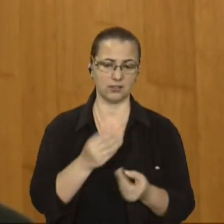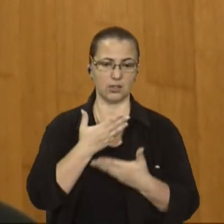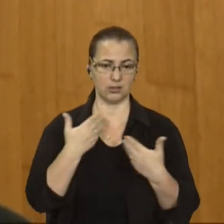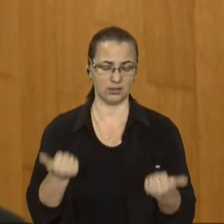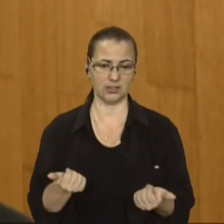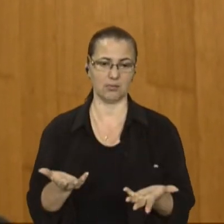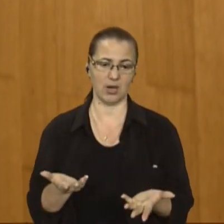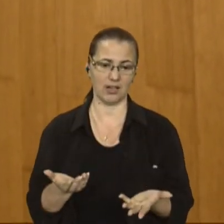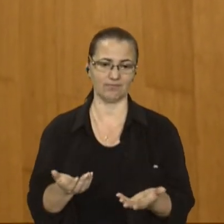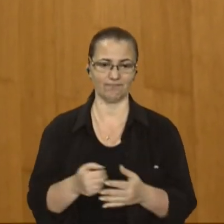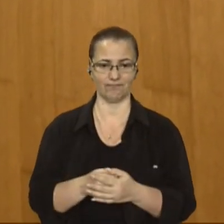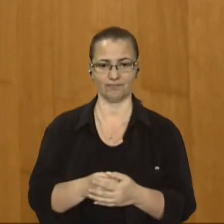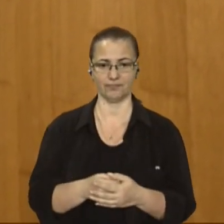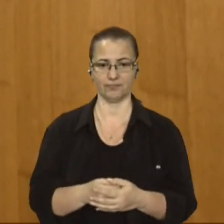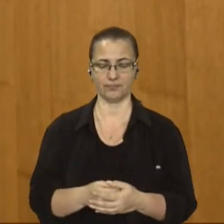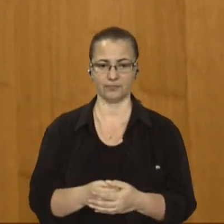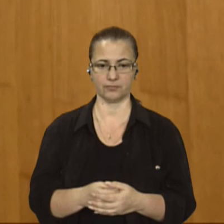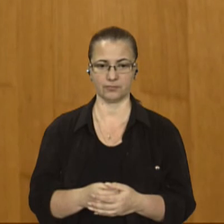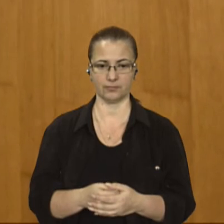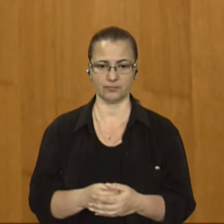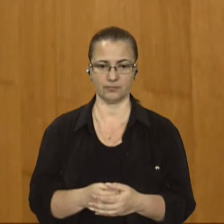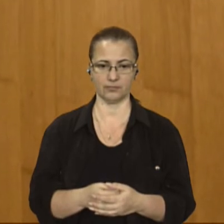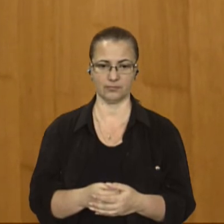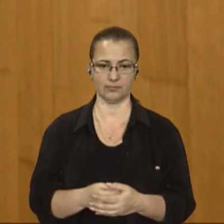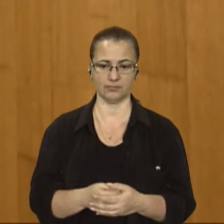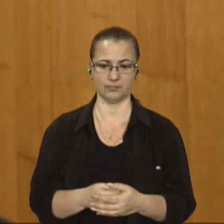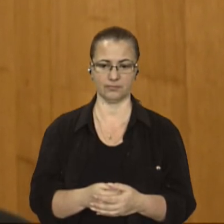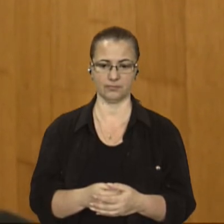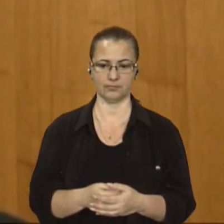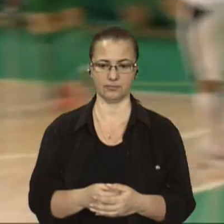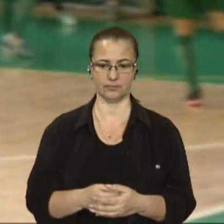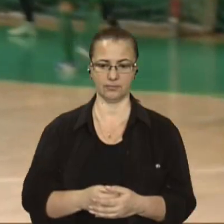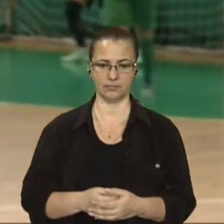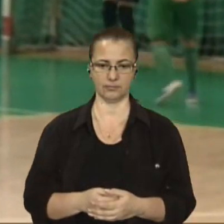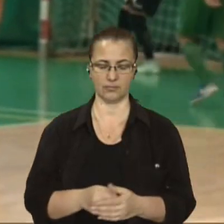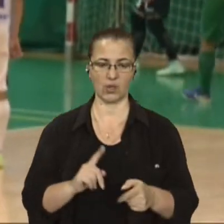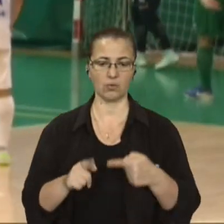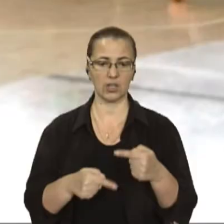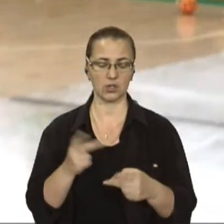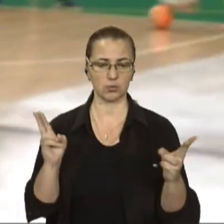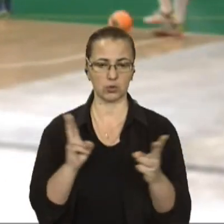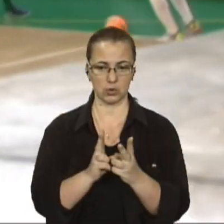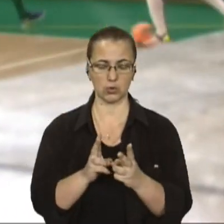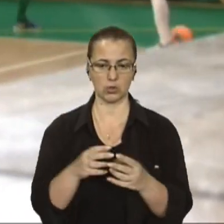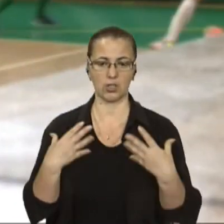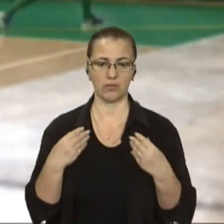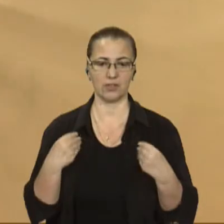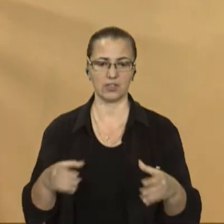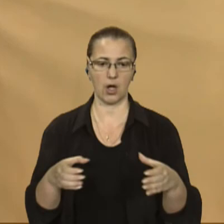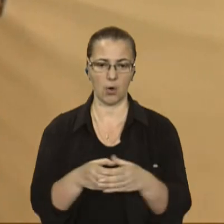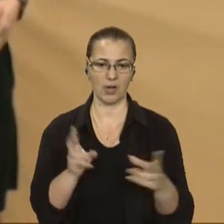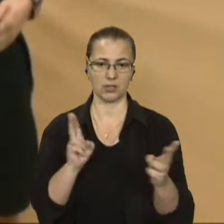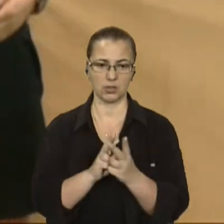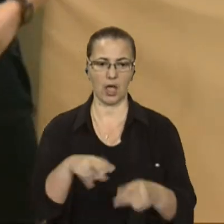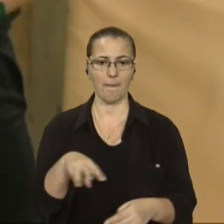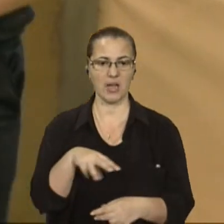поставимо, то на крок не дійдемо. То ногу не поставимо, то шаг не дадемо. У наступному турі енергія вдома зіграє з миколаївським